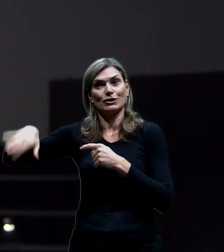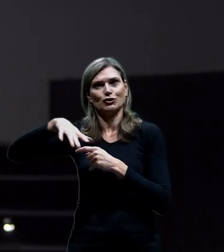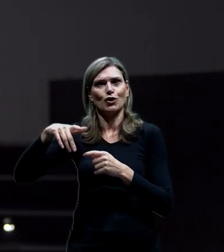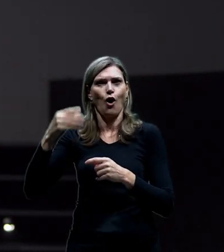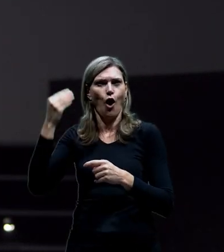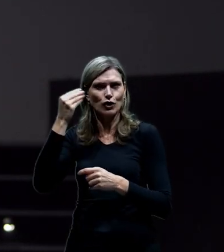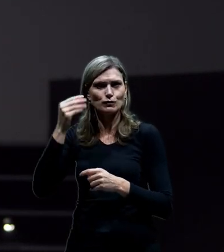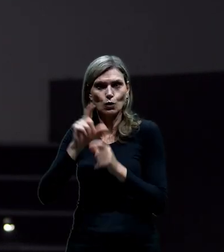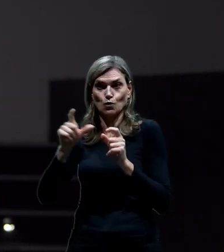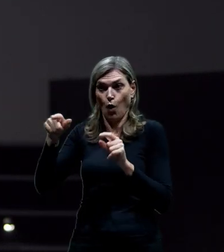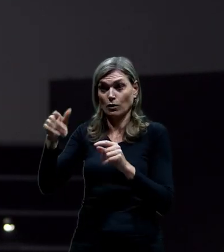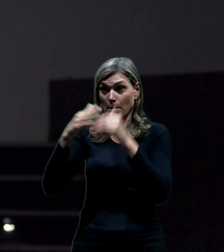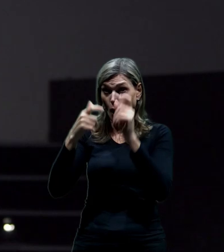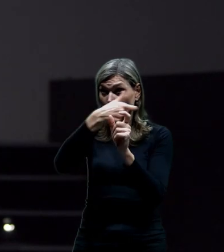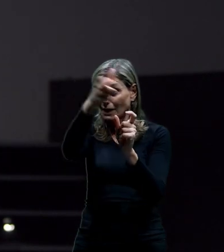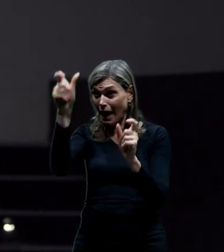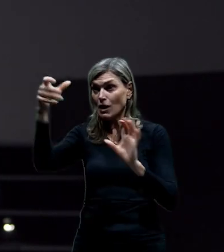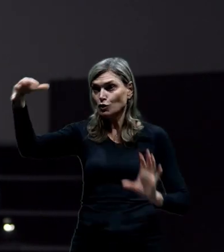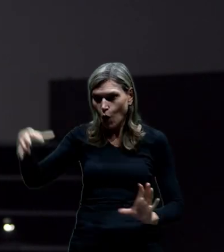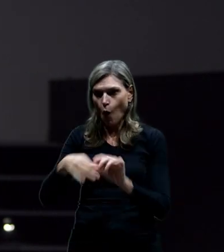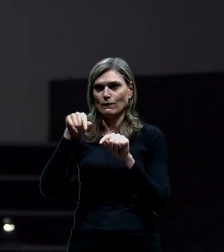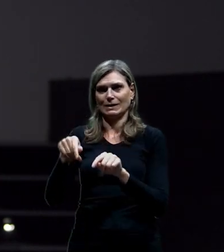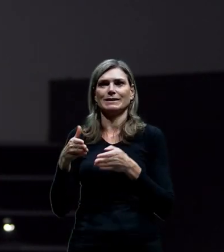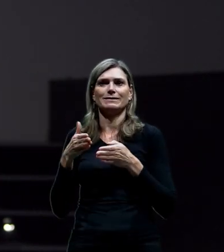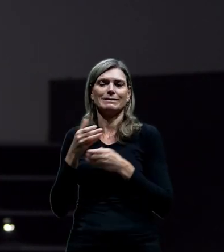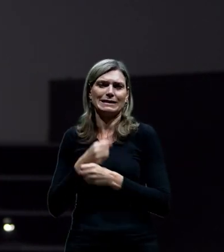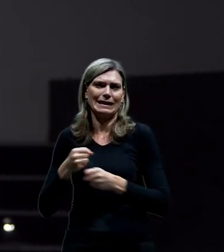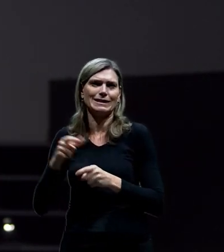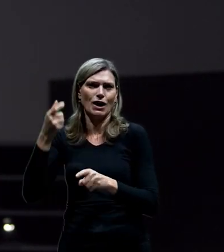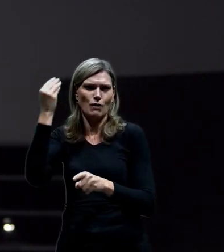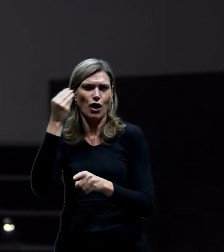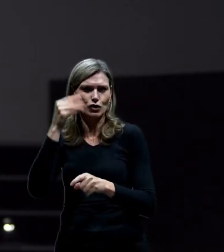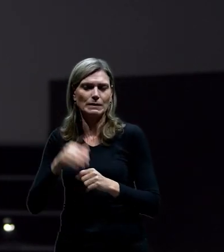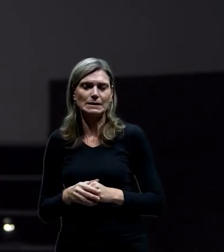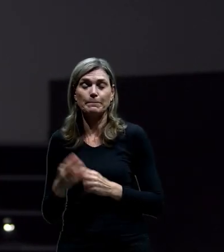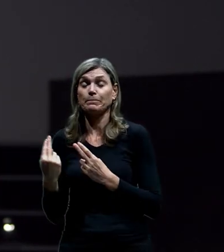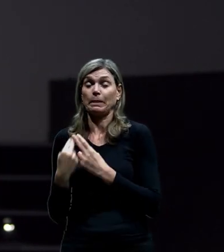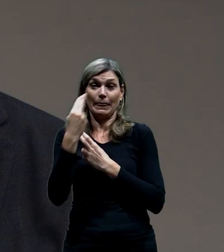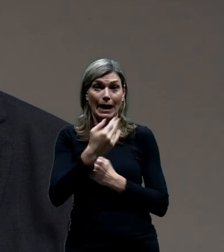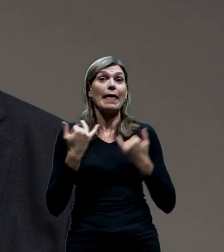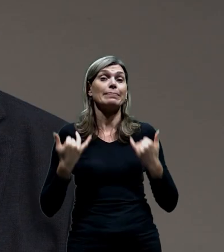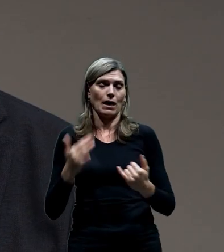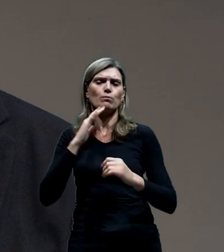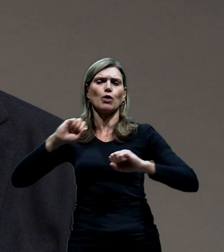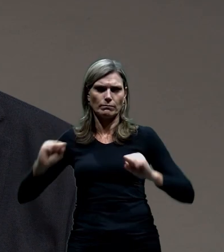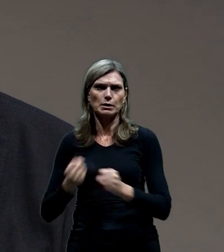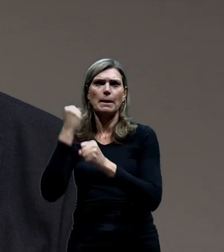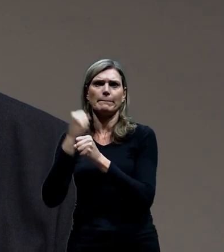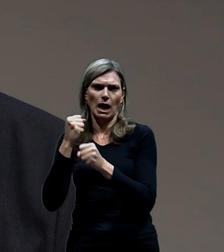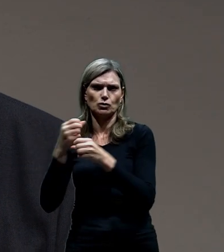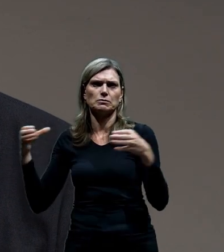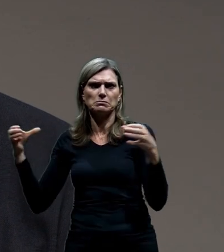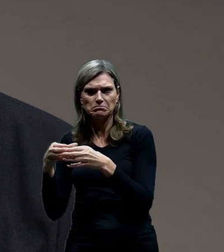je ta změna závislá? Tak aktuálně se stavím pracovní skupinu, která se bude